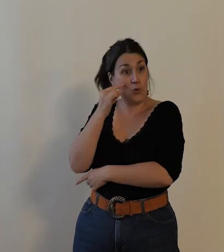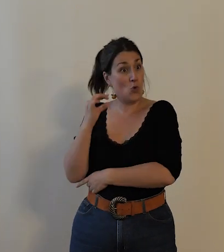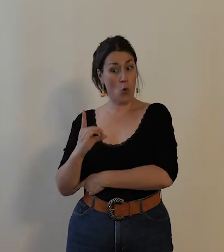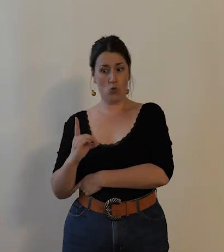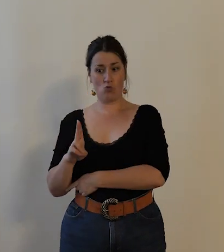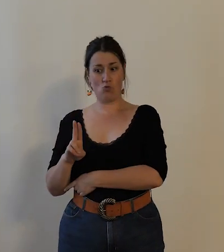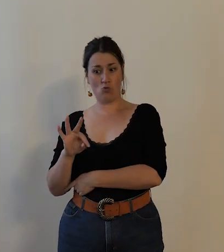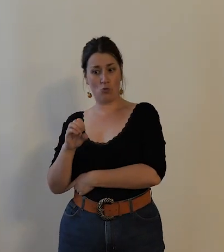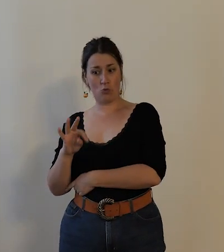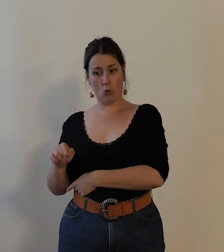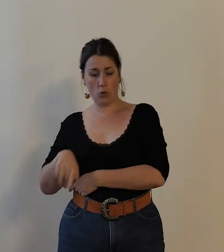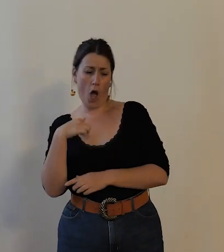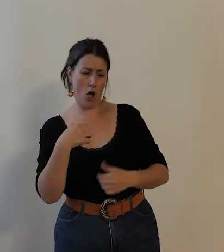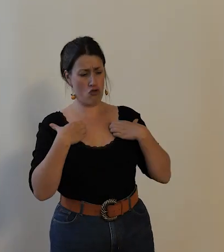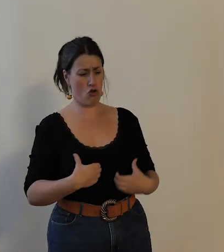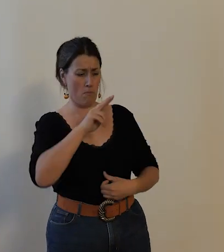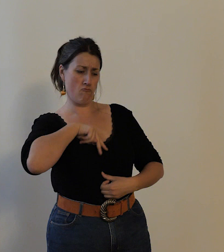son club au Grand Bazar